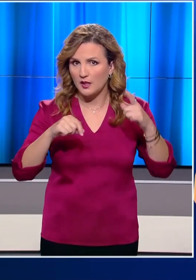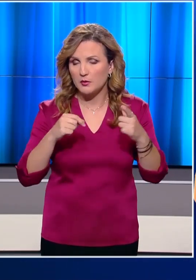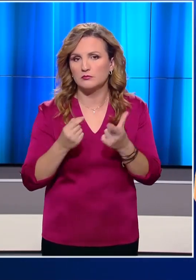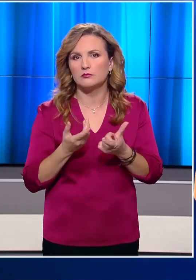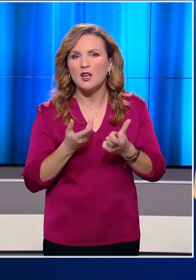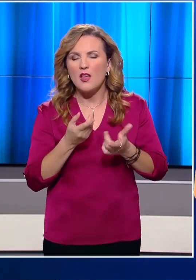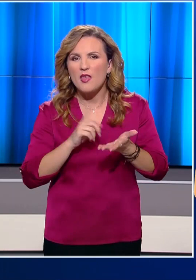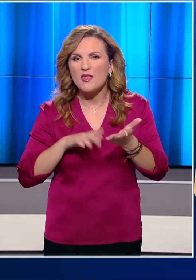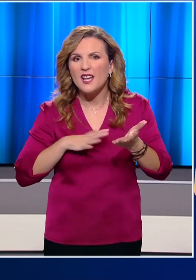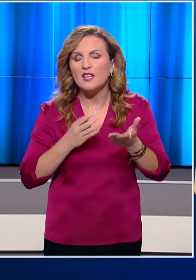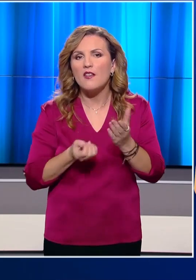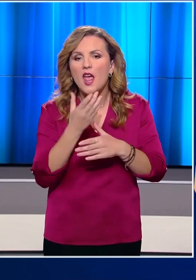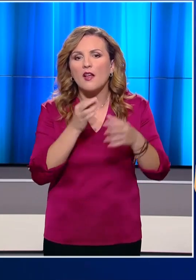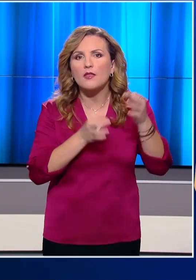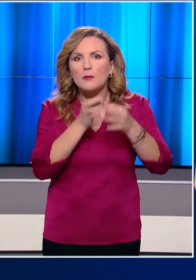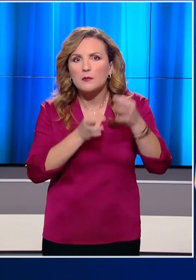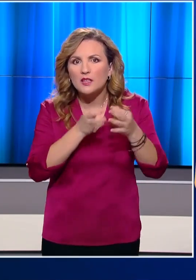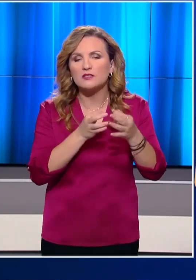διαπραγματεύσεις για τις μεταξύ τους διαφορές.